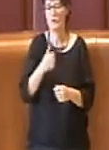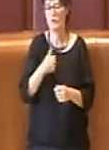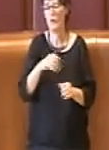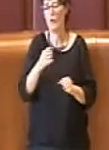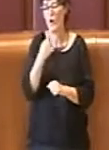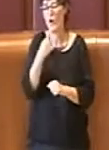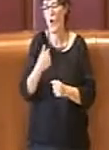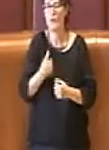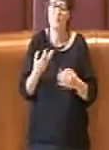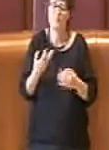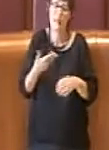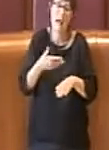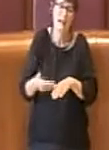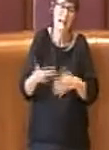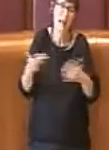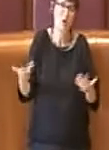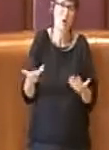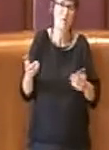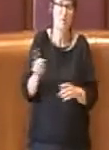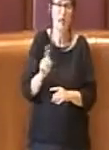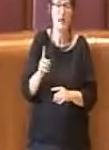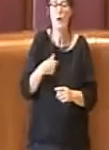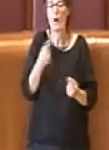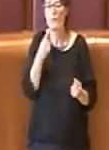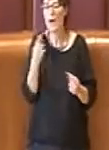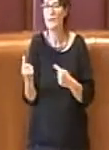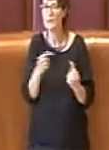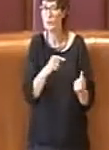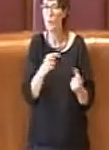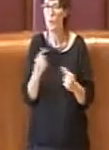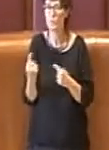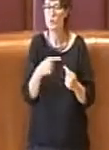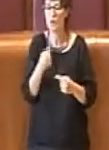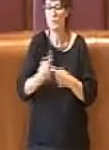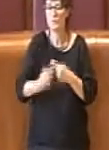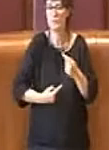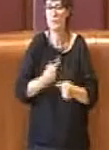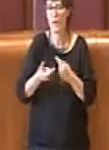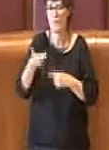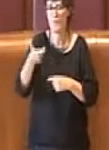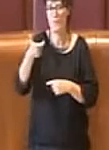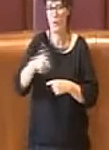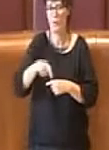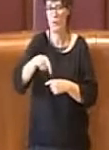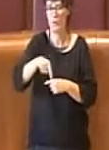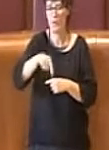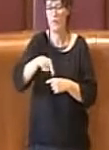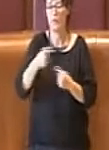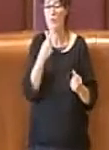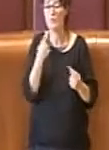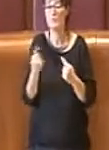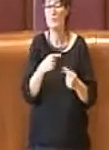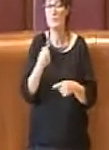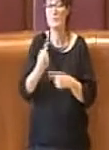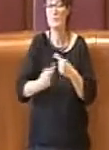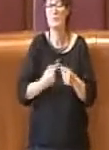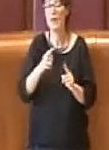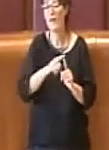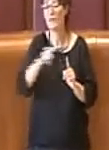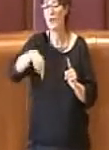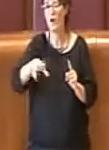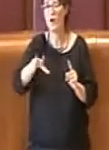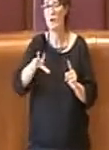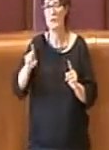il protrarsi della discussione fino alla scadenza prossima del 31 maggio, ma